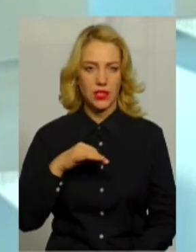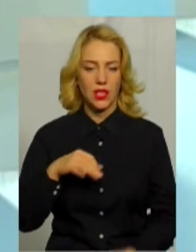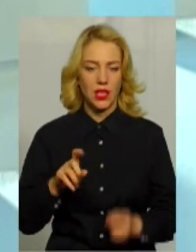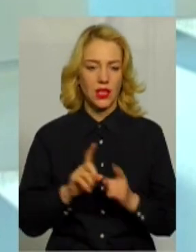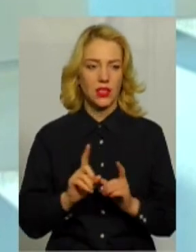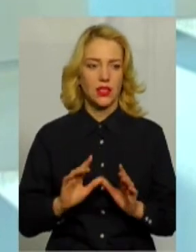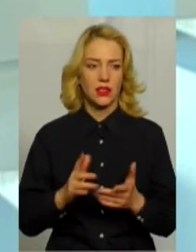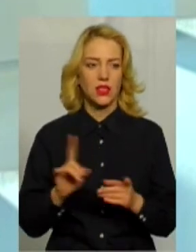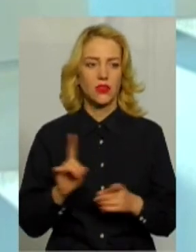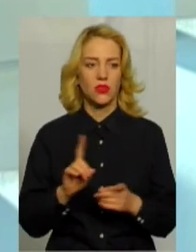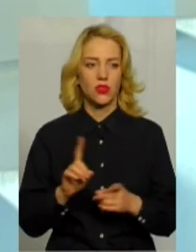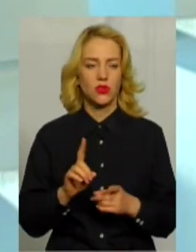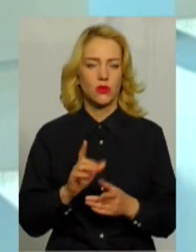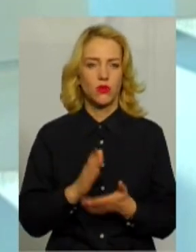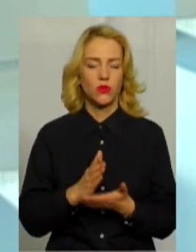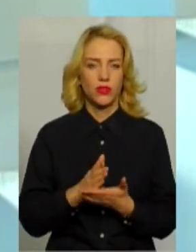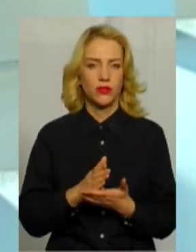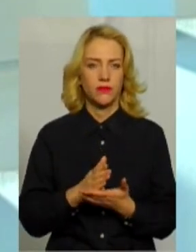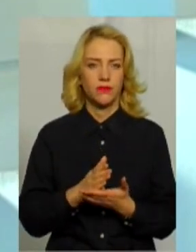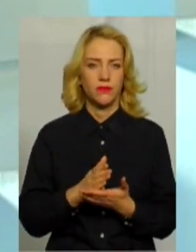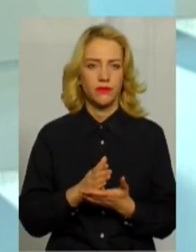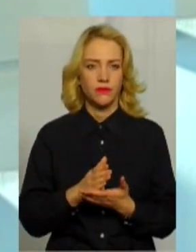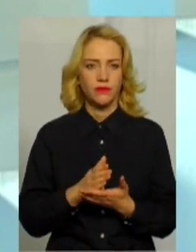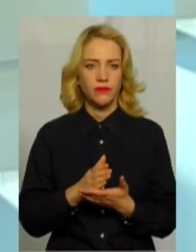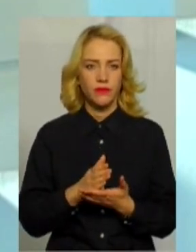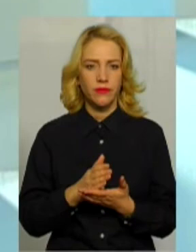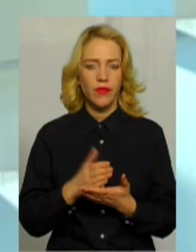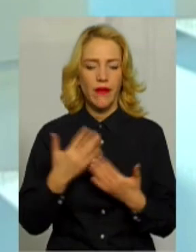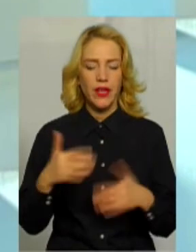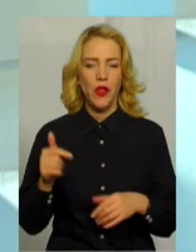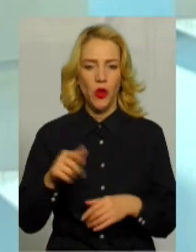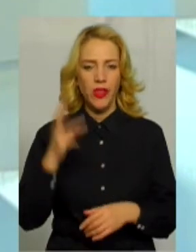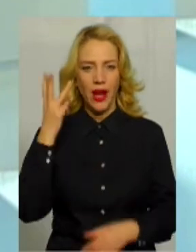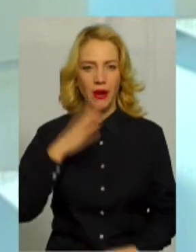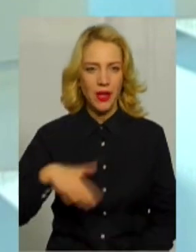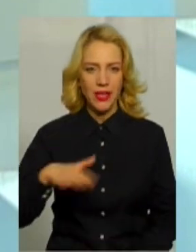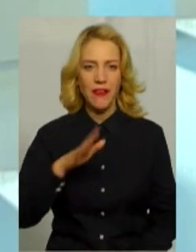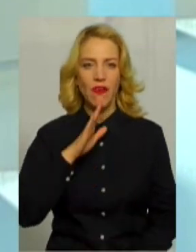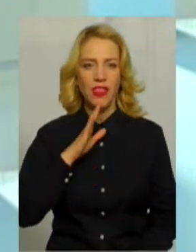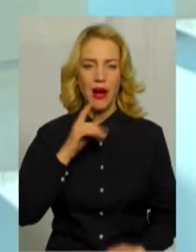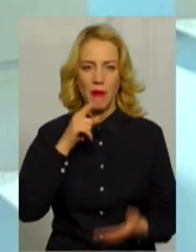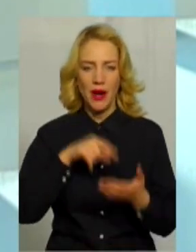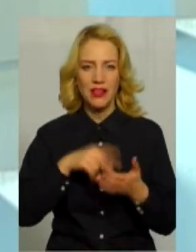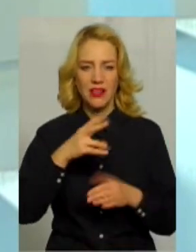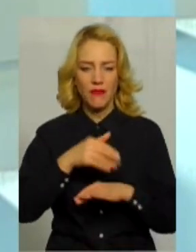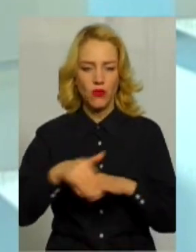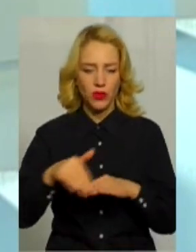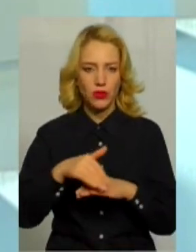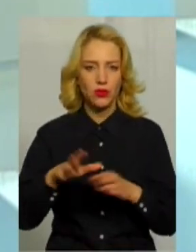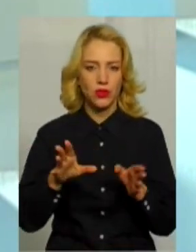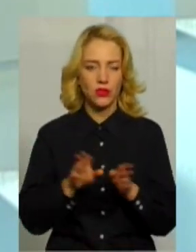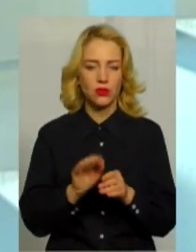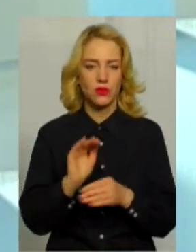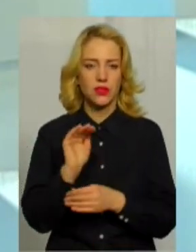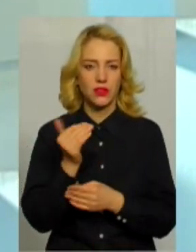будучи вже тут, на Хмельниччині, вона опинилася на вулиці з маленькою дитиною.